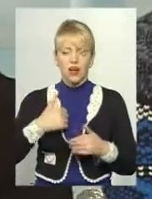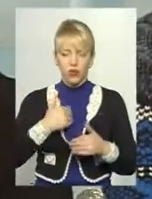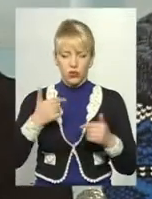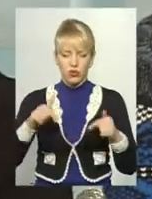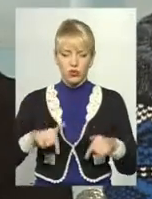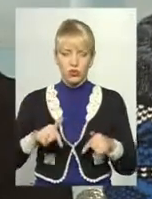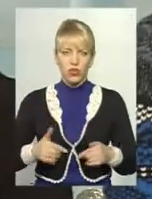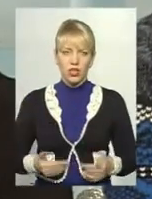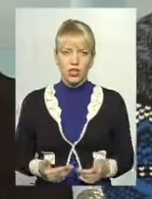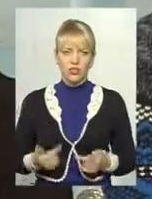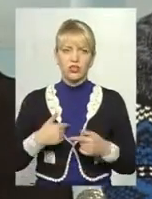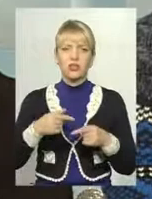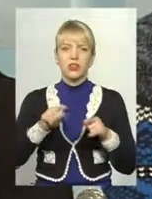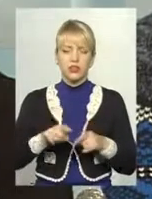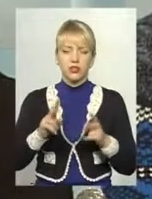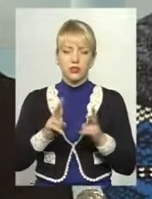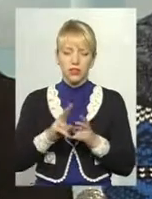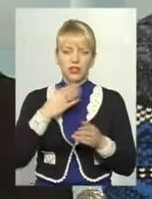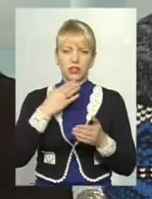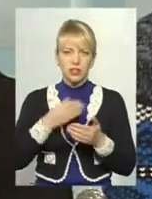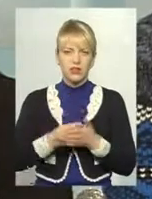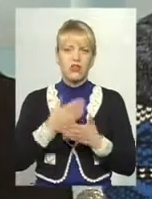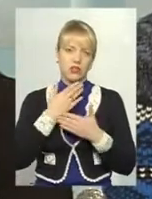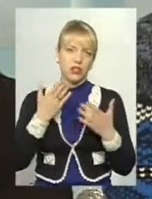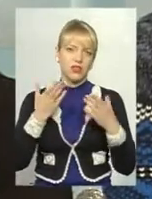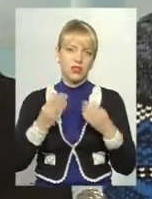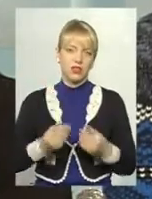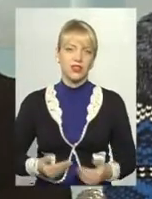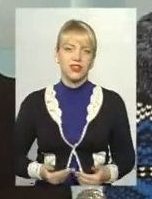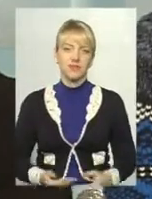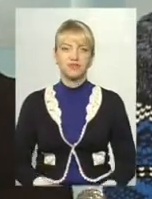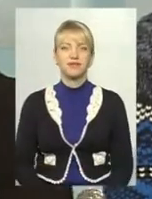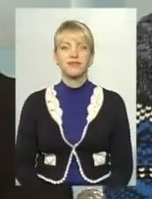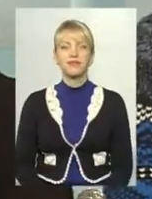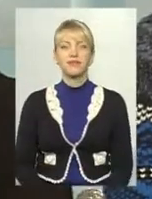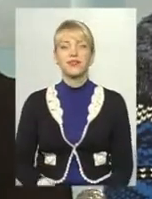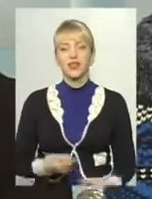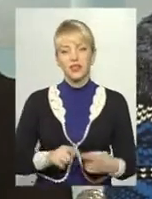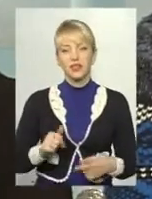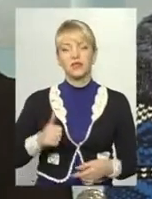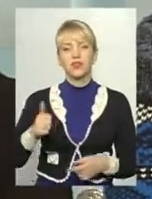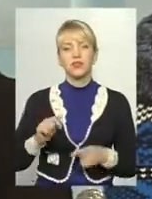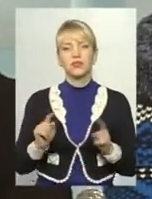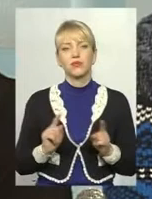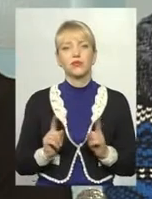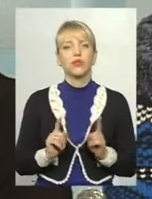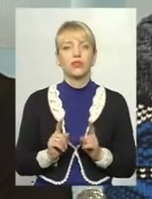зустрів тут свій перший день життя і останній. Хрень не скоро, але все рівно. І цим пишаюся. Тому що